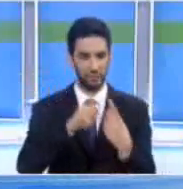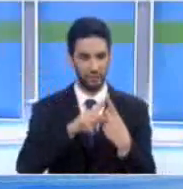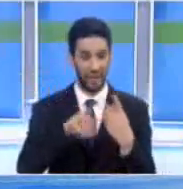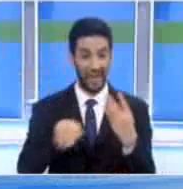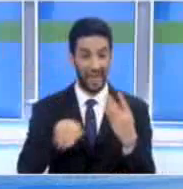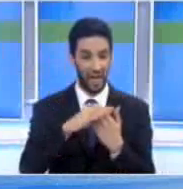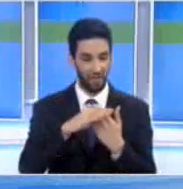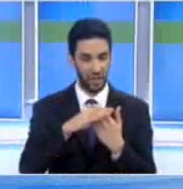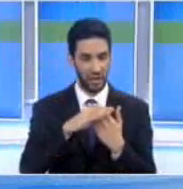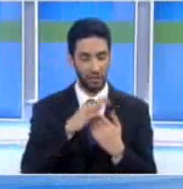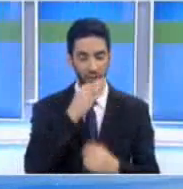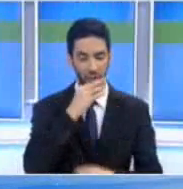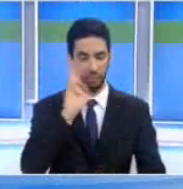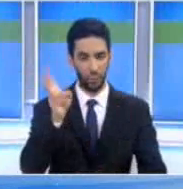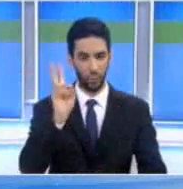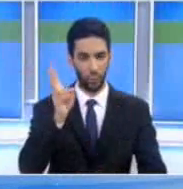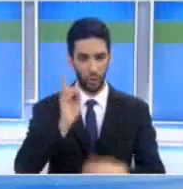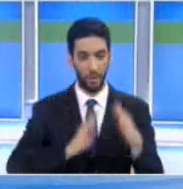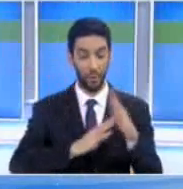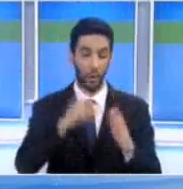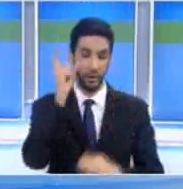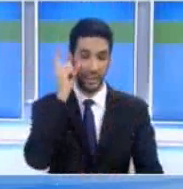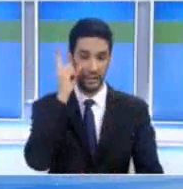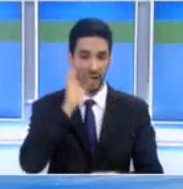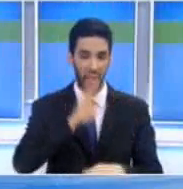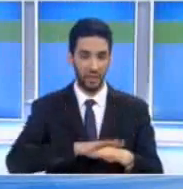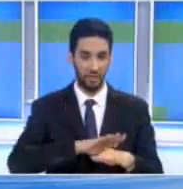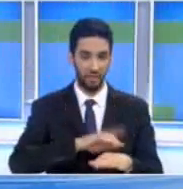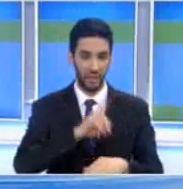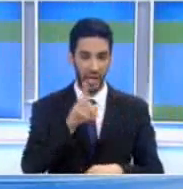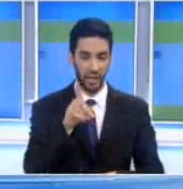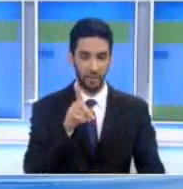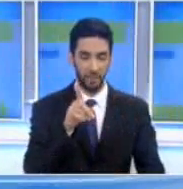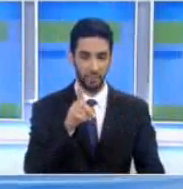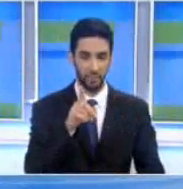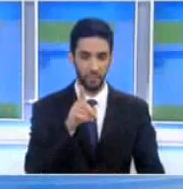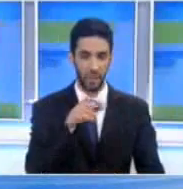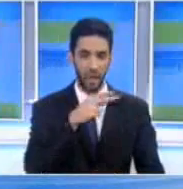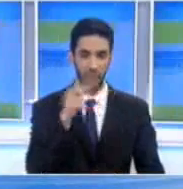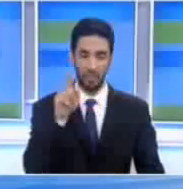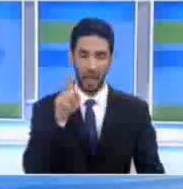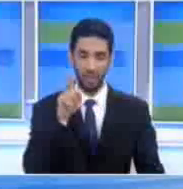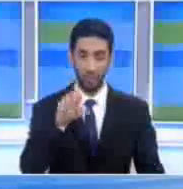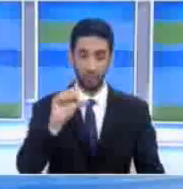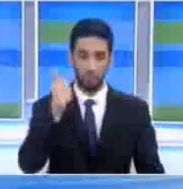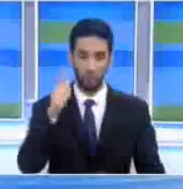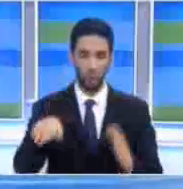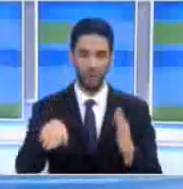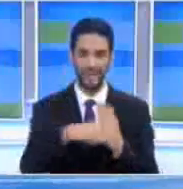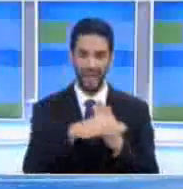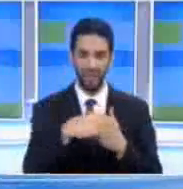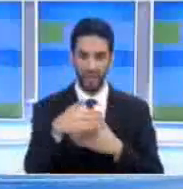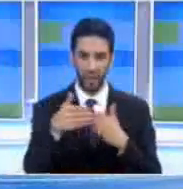Ακιντζή επικρίνοντας τον πρόεδρο Αναστασιάδη ότι είναι αυτός ο οποίος έχει χτυπήσει όπως είπε την πόρτα πίσω του και έφυγε από το χώρο